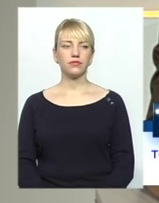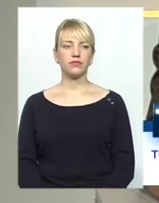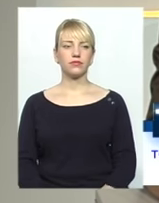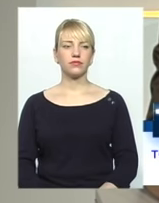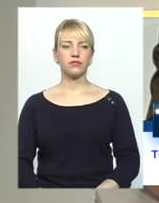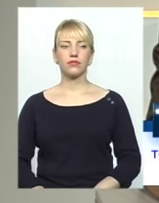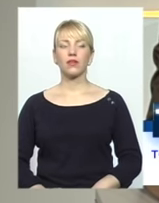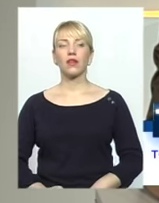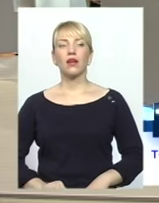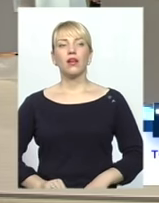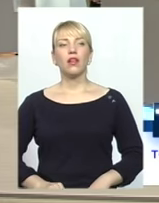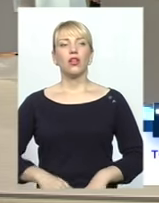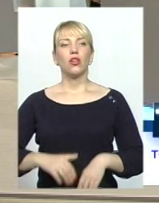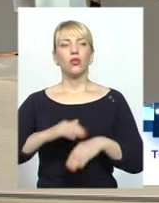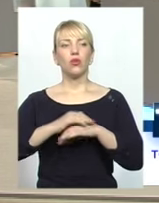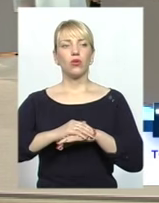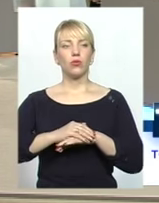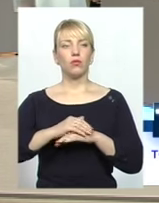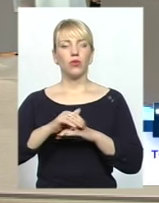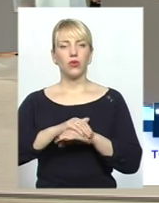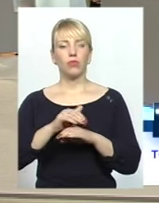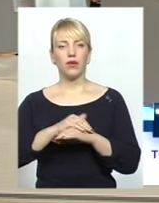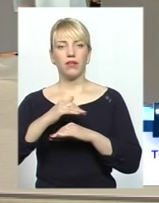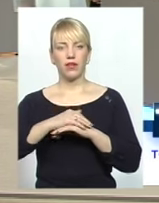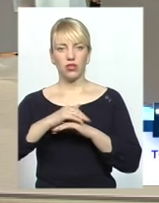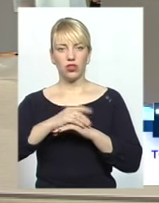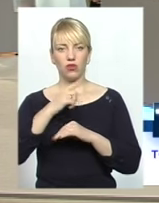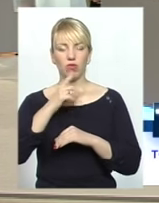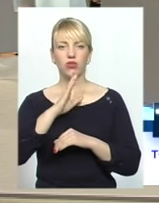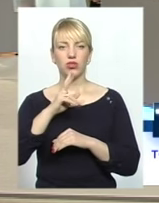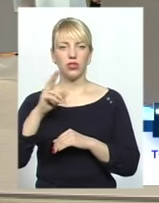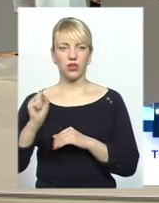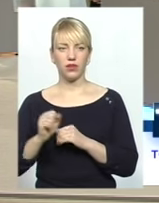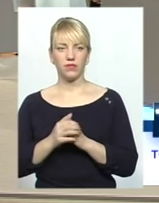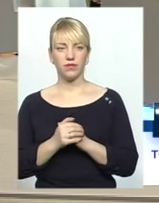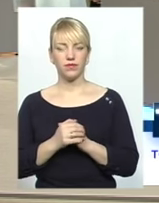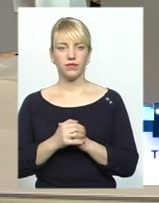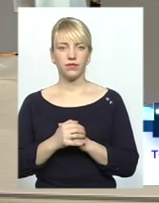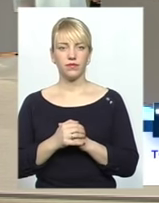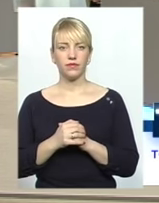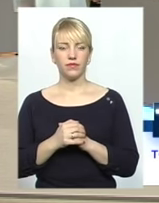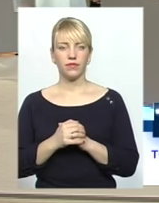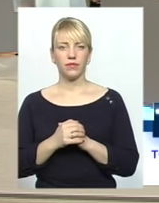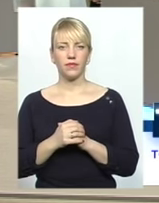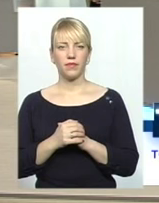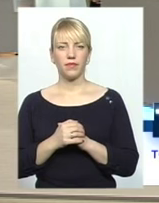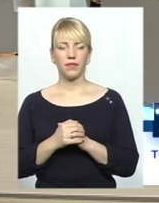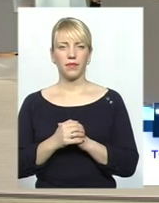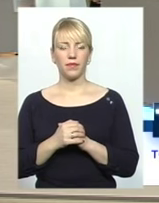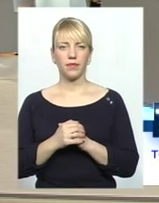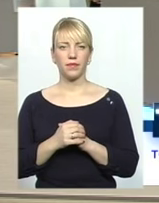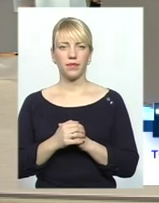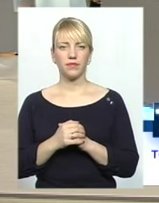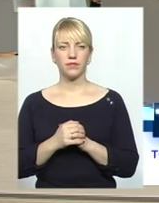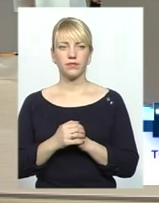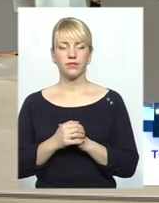Алло. Доброго вечора. Добрий вечор, слухаємо вас. Доброго вечора. Добрий вечор. Назвідься, будь ласка, і ставте своє питання.